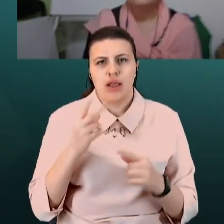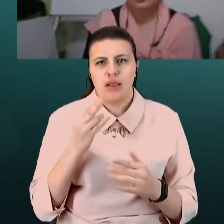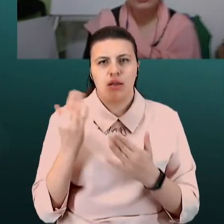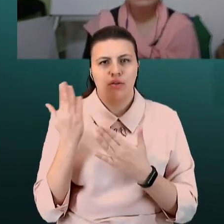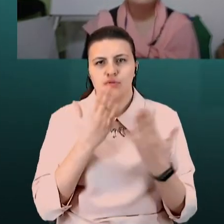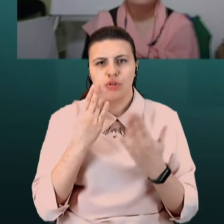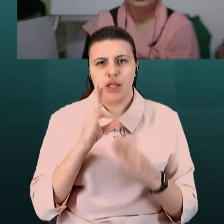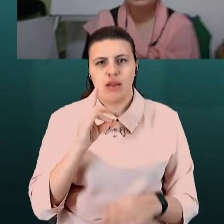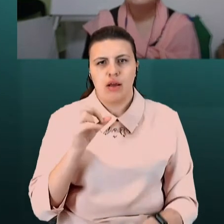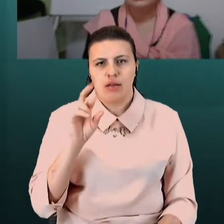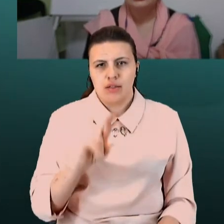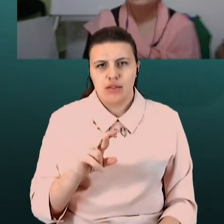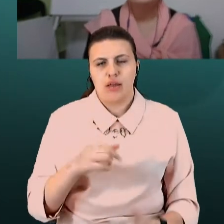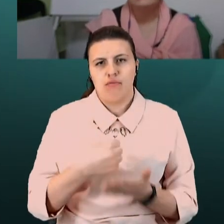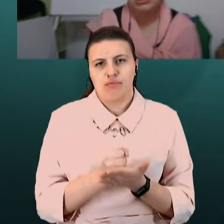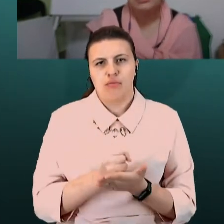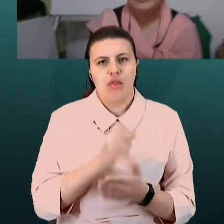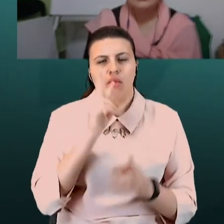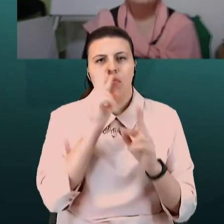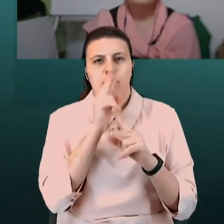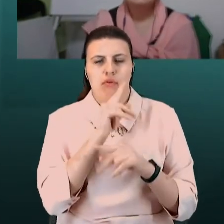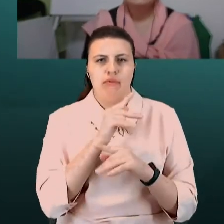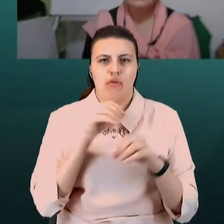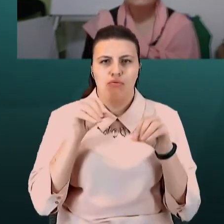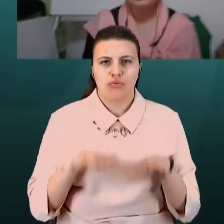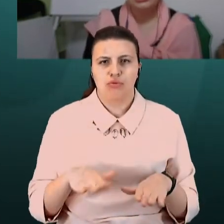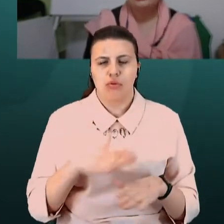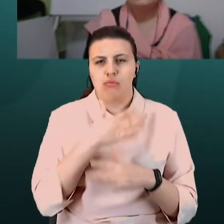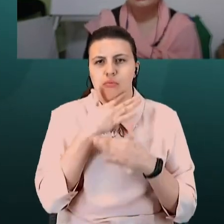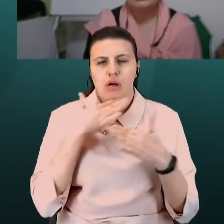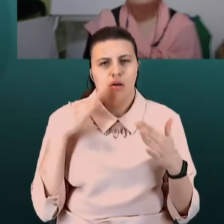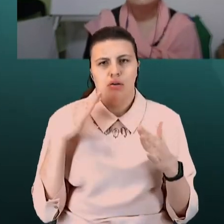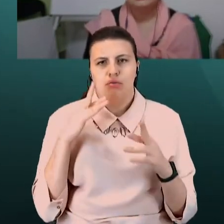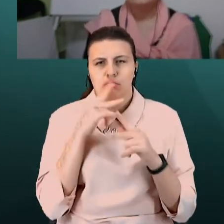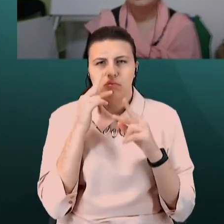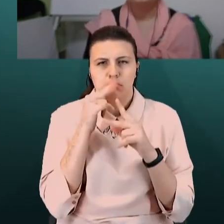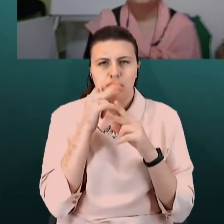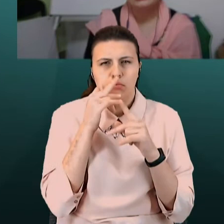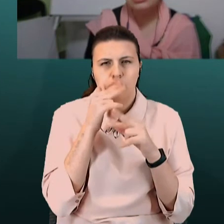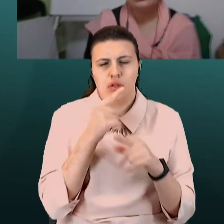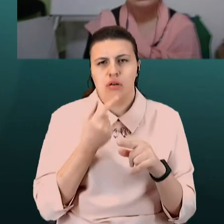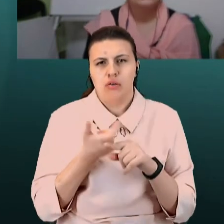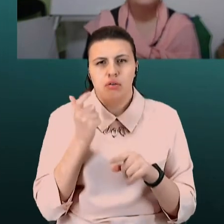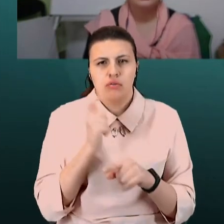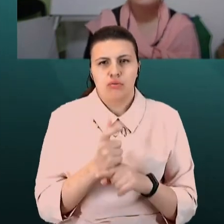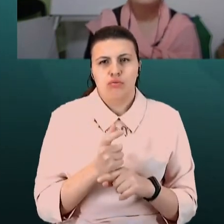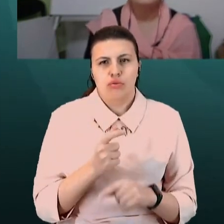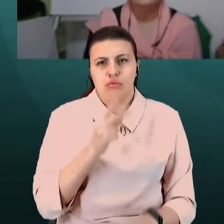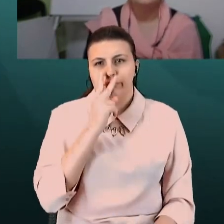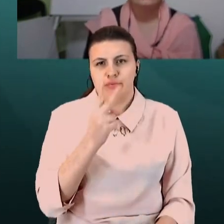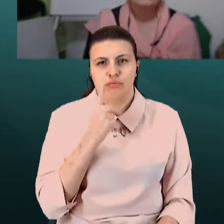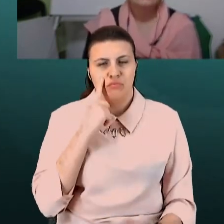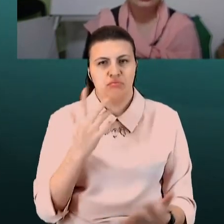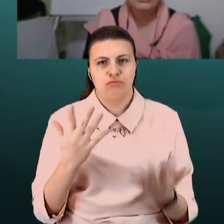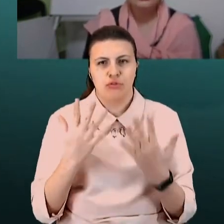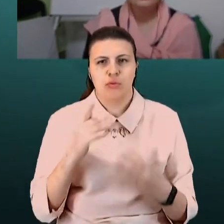рішення вдома, на роботі, на ринку, на виборах. І, власне, ця фраза дуже гарно накладається на нашу Україну, на наші реалії, на